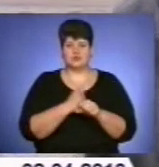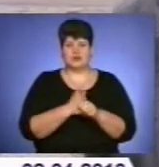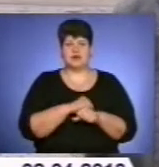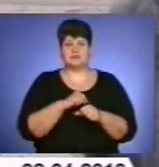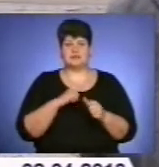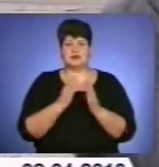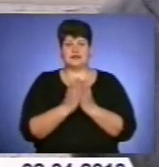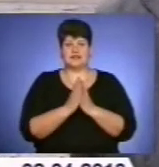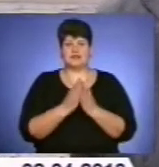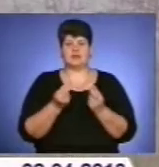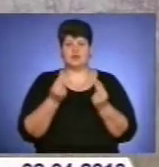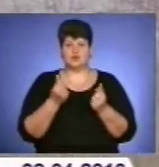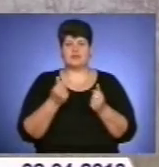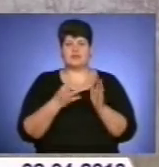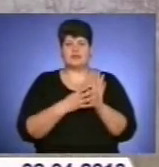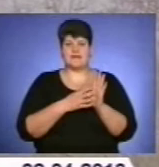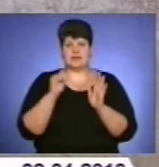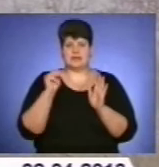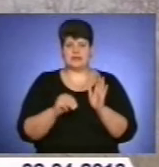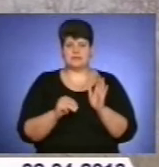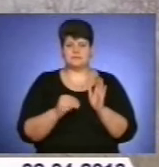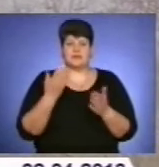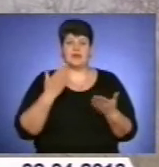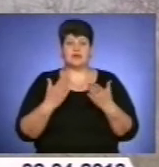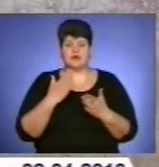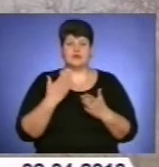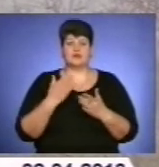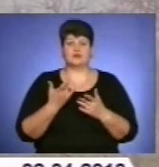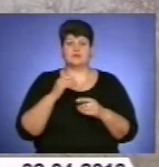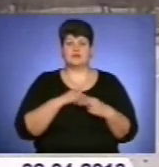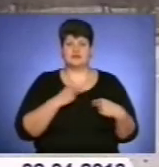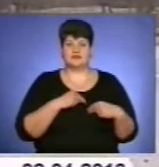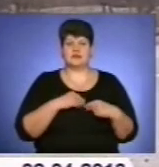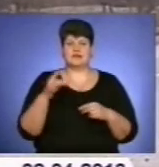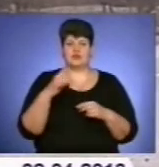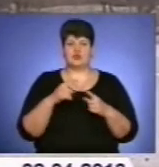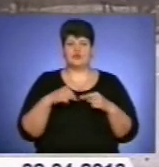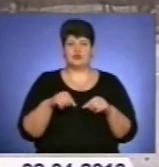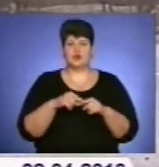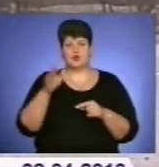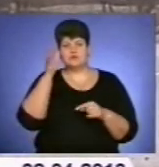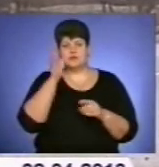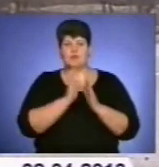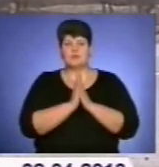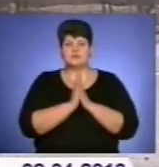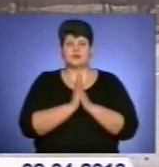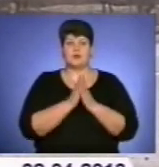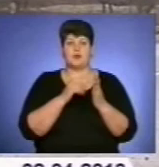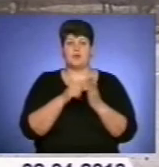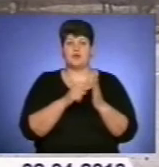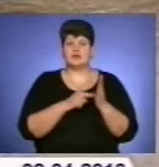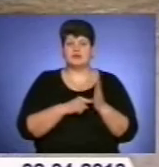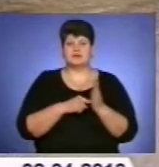книга мене коштує 9 тисяч. Якось пана Володимира працівники з районного відділу освіти попросили поділитися спогадами про